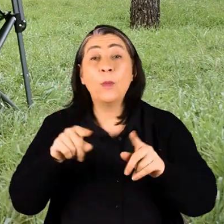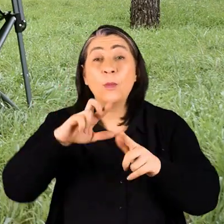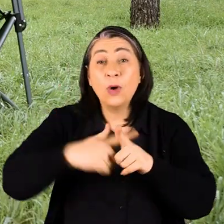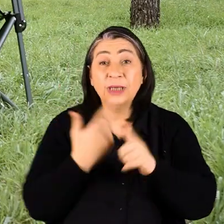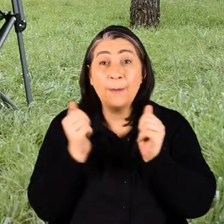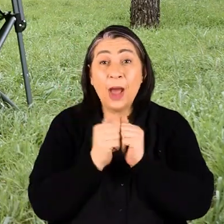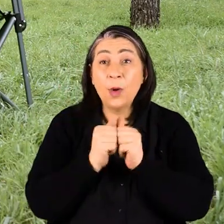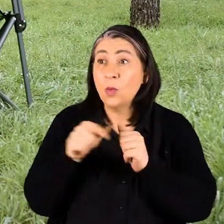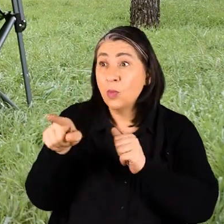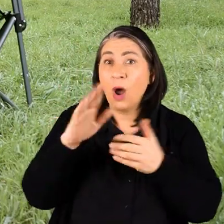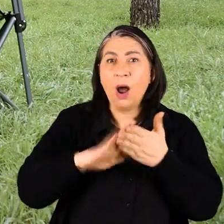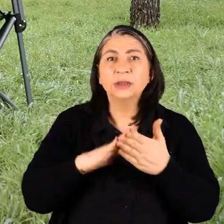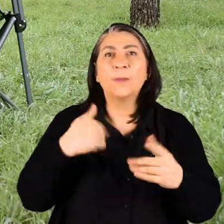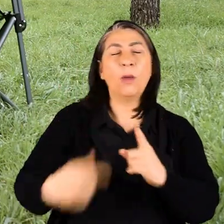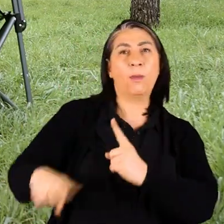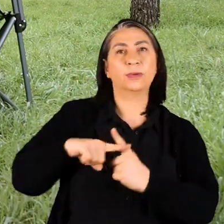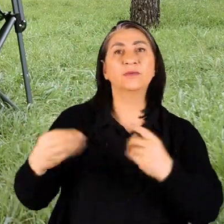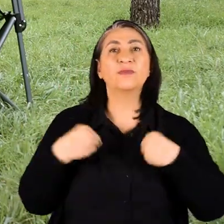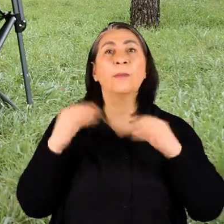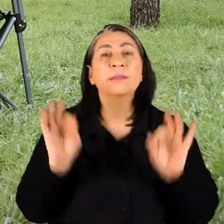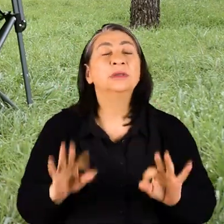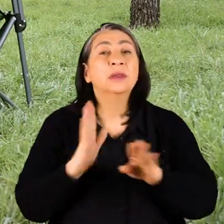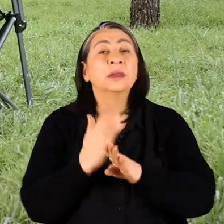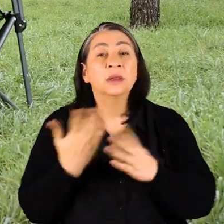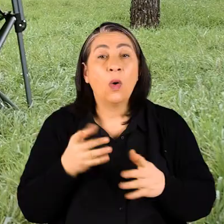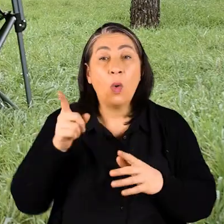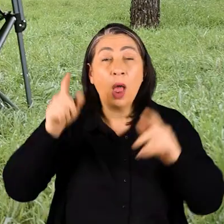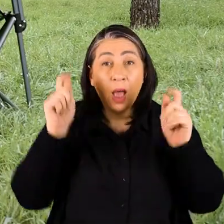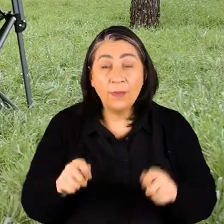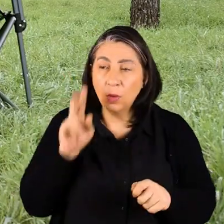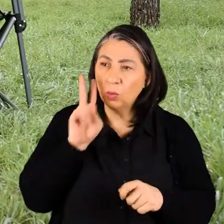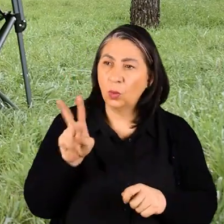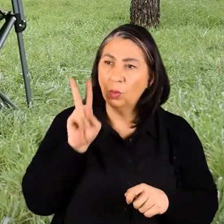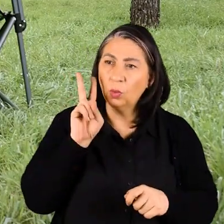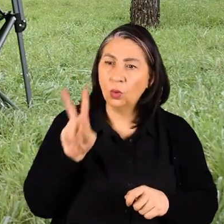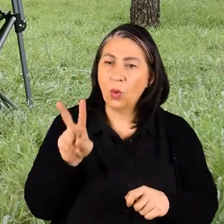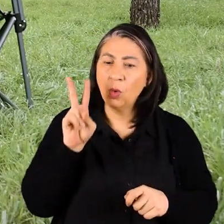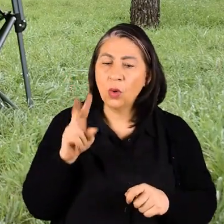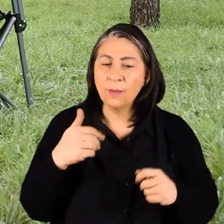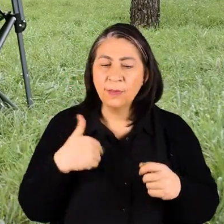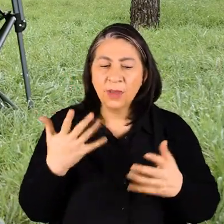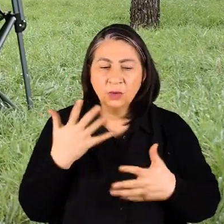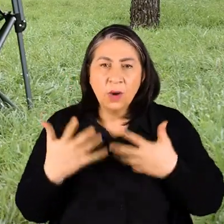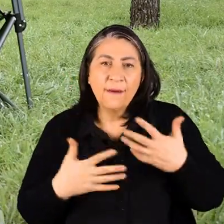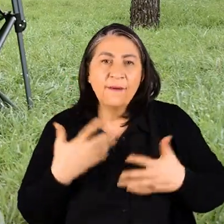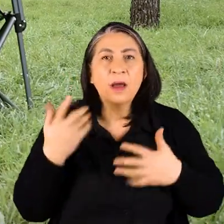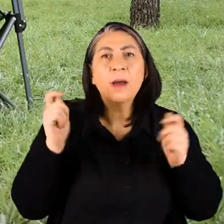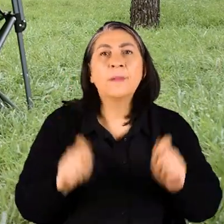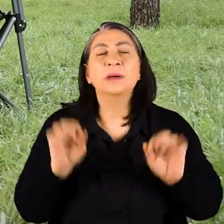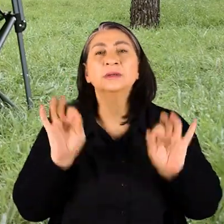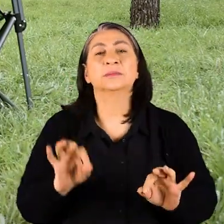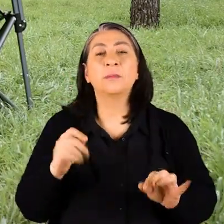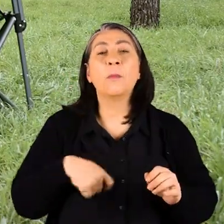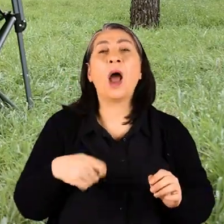projeyle beraber de bu arkadaşlar benim motivasyonum olmaya başladı Çünkü onların yaptıklarını gördükçe benim daha çok yapasım geliyor Yani